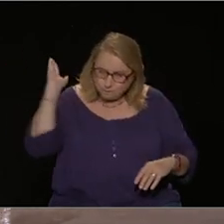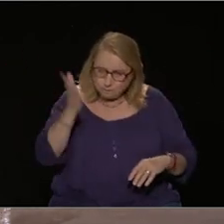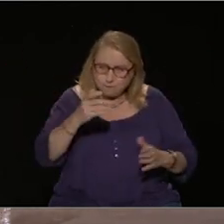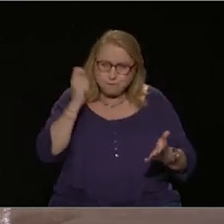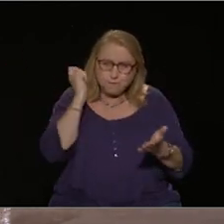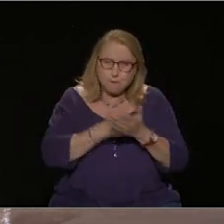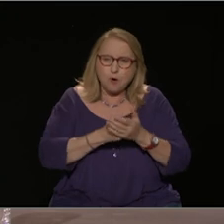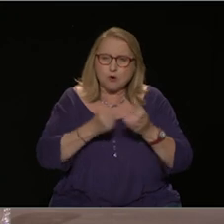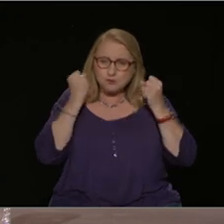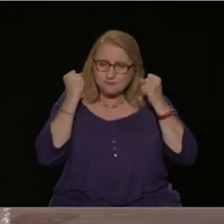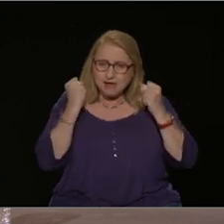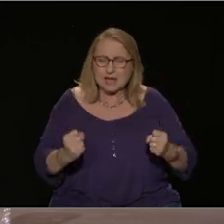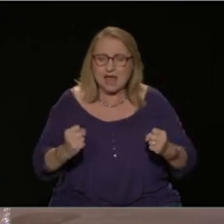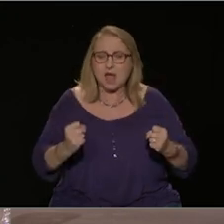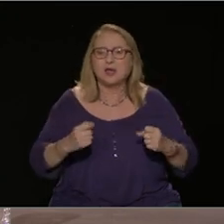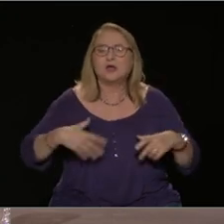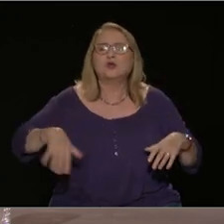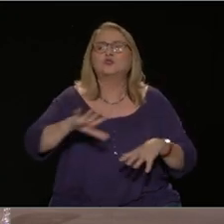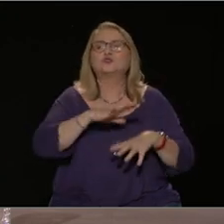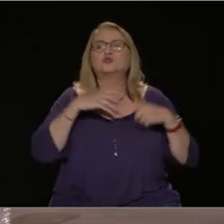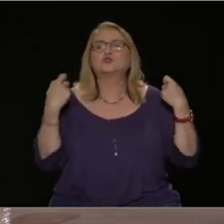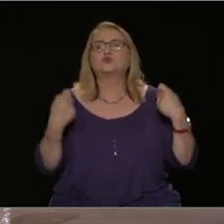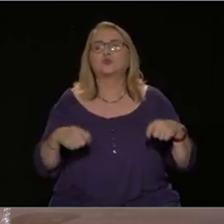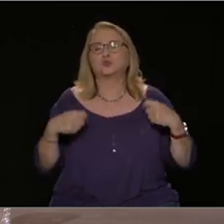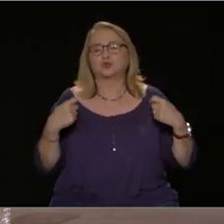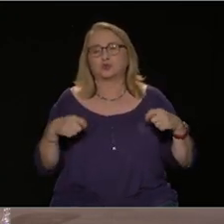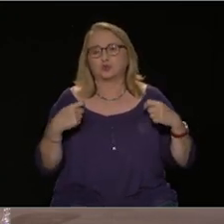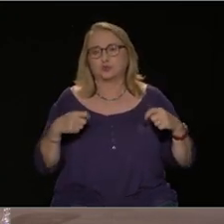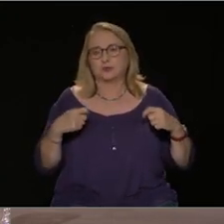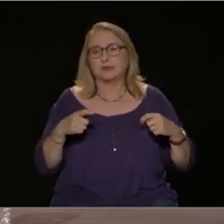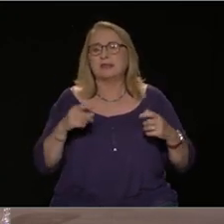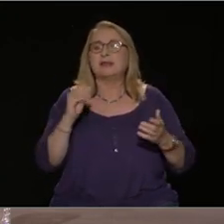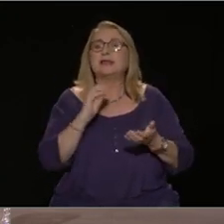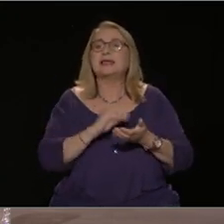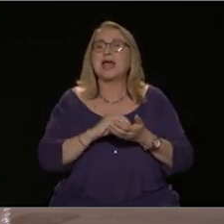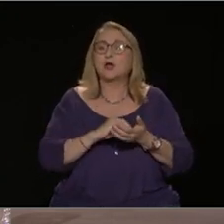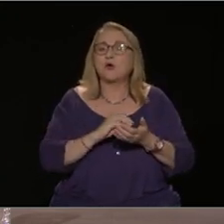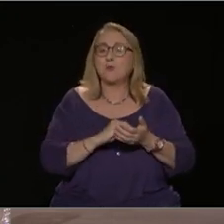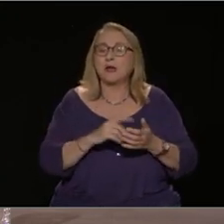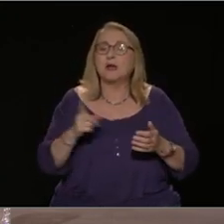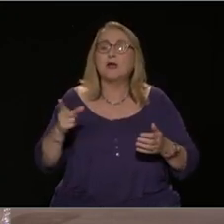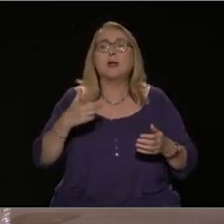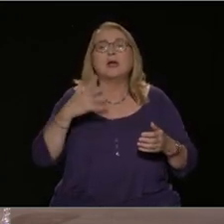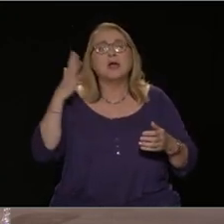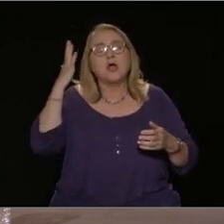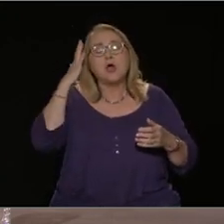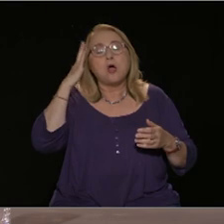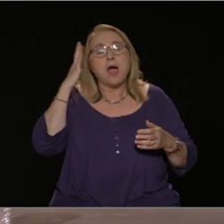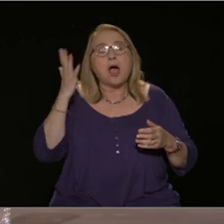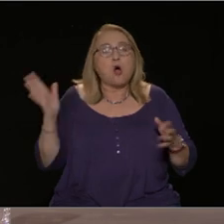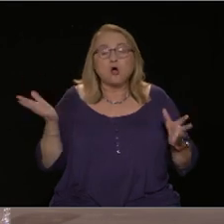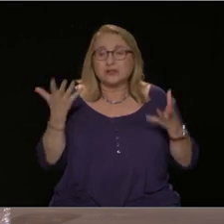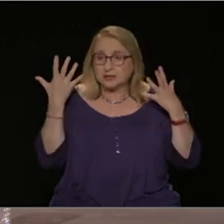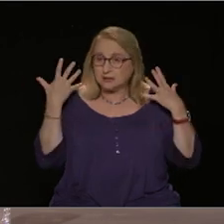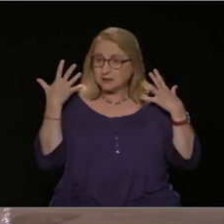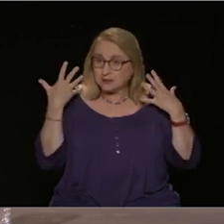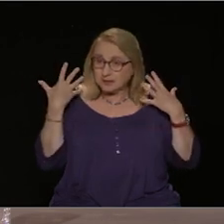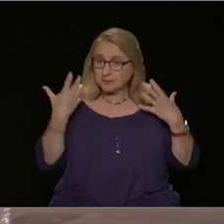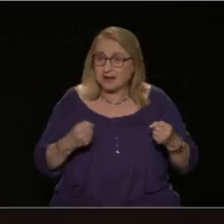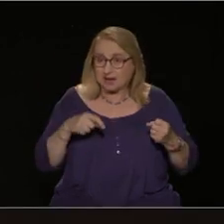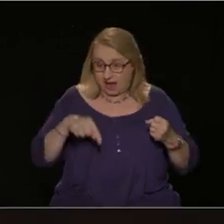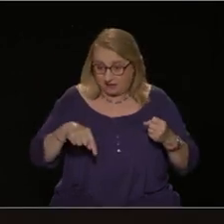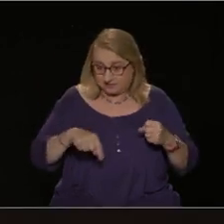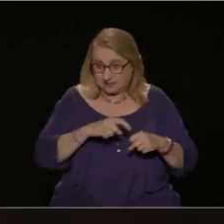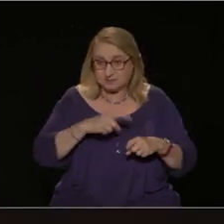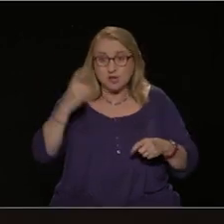επιχειρήσεις και στους πλούσιους, και σπάζοντας με μία λογική που λέει ότι πάνω